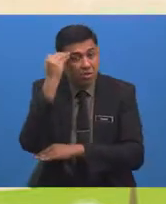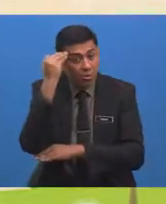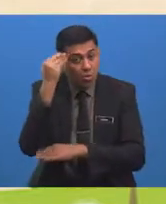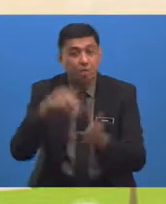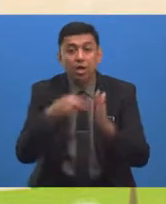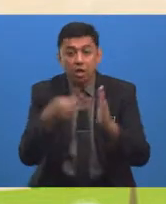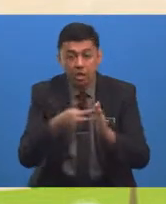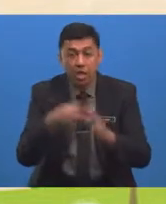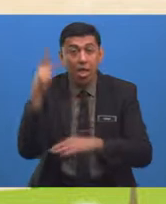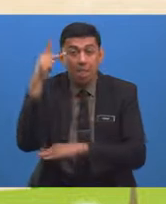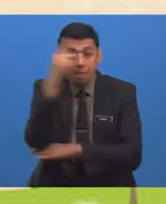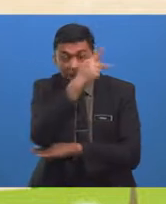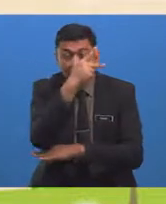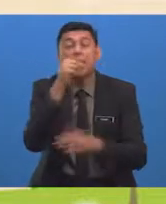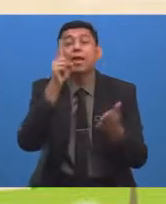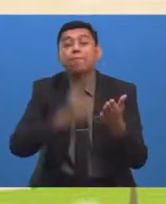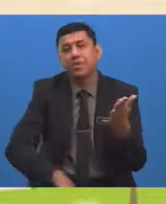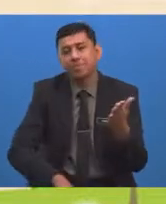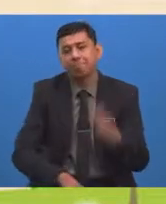Maksud Pemeliharaan